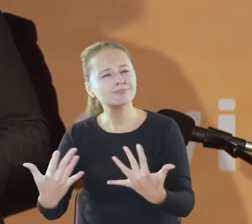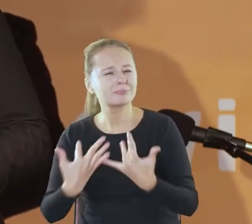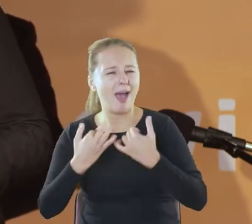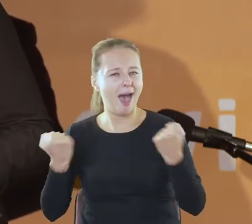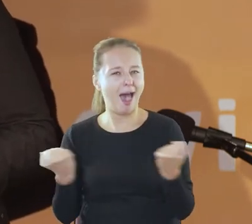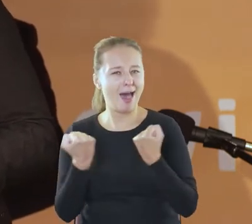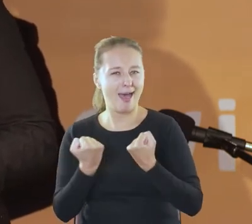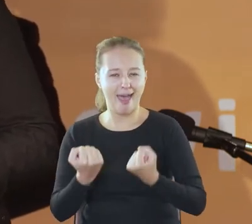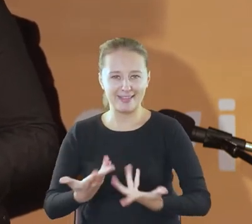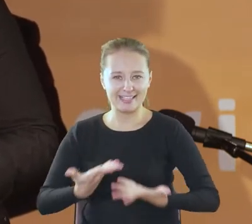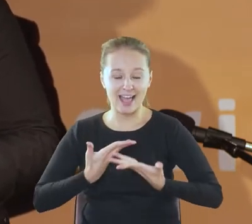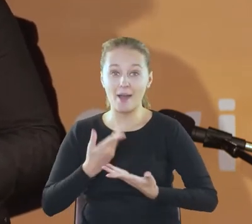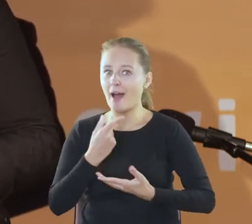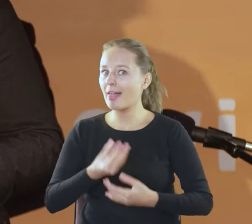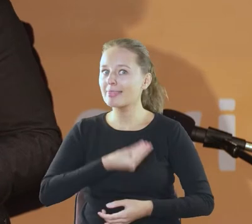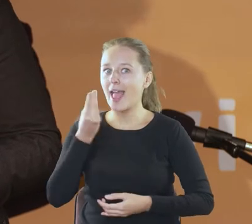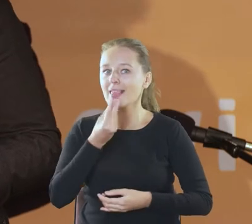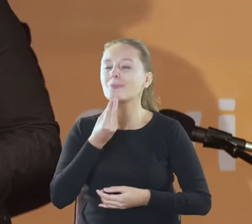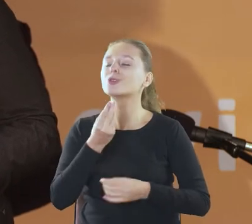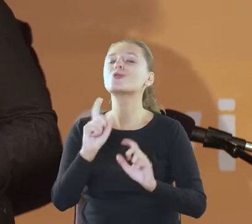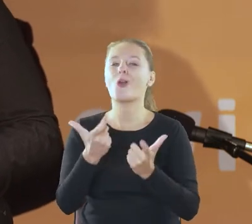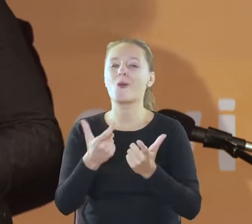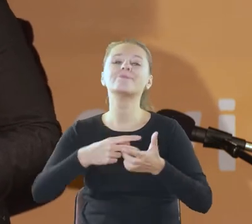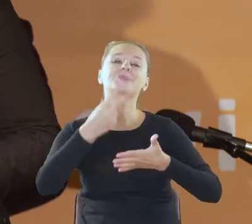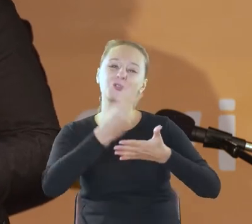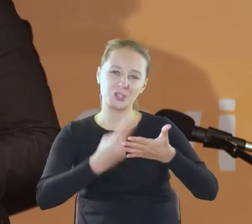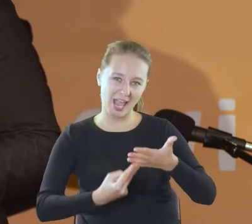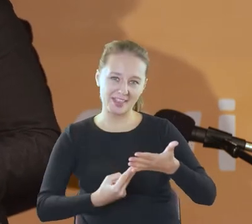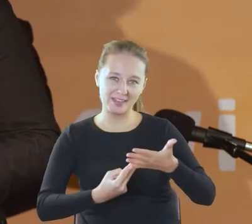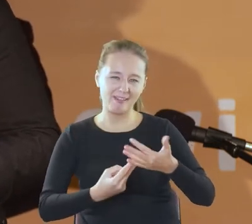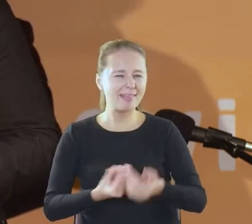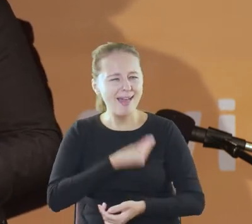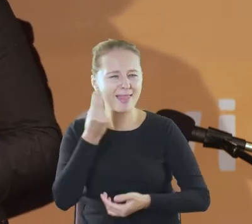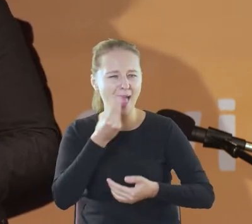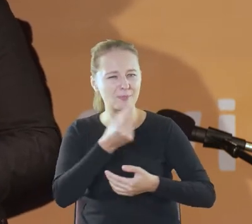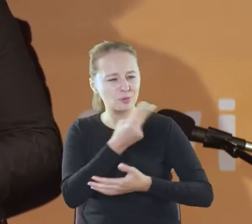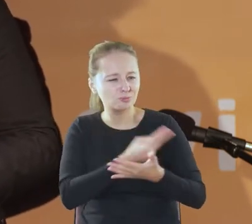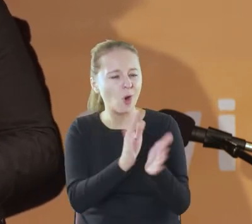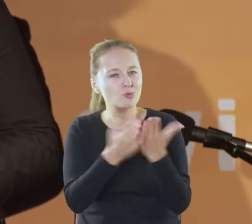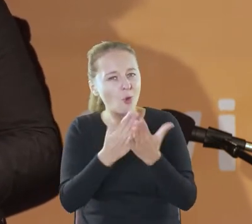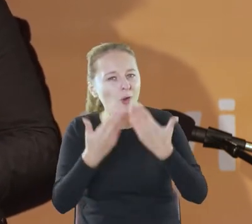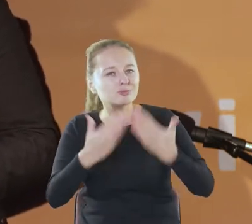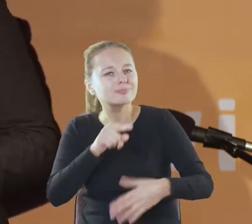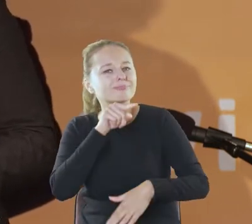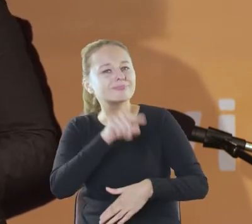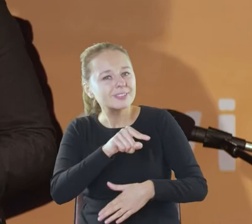oczywiście najlepszym paliwem jest czytanie. Najlepiej czytać takie książki, dzięki którym możemy